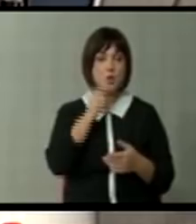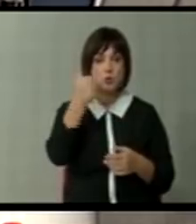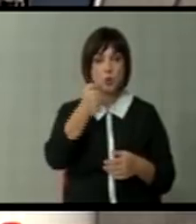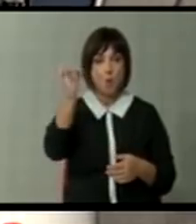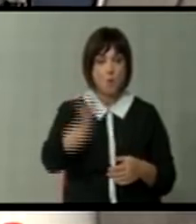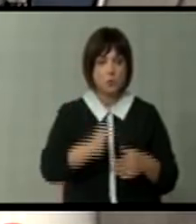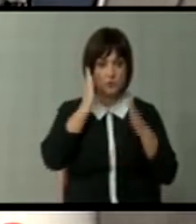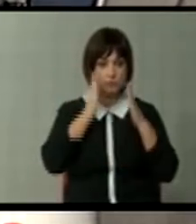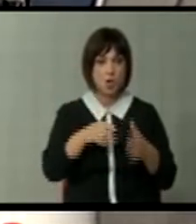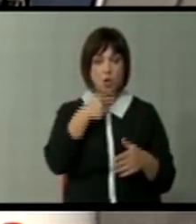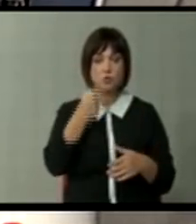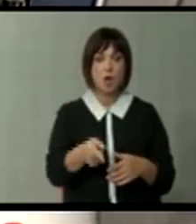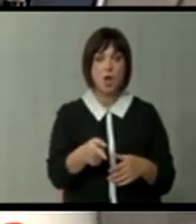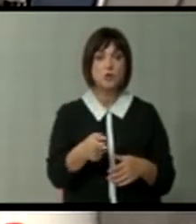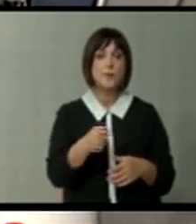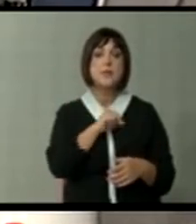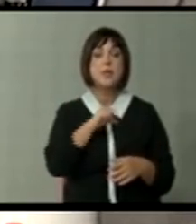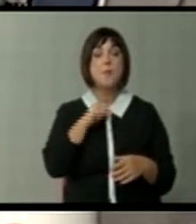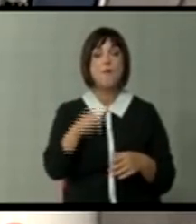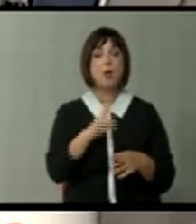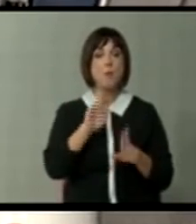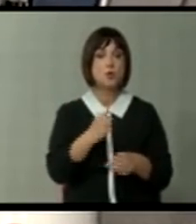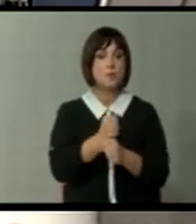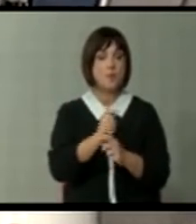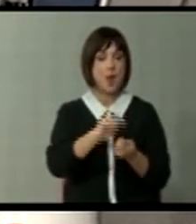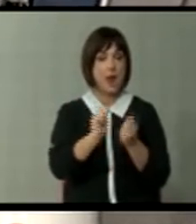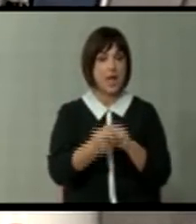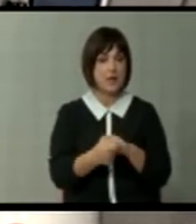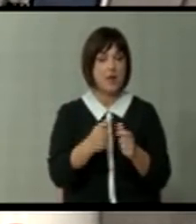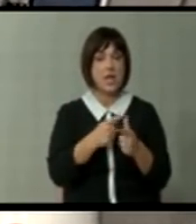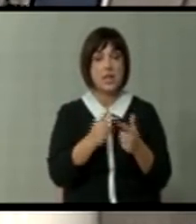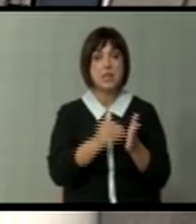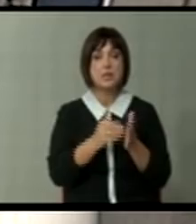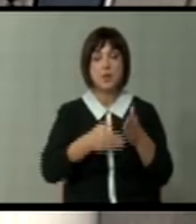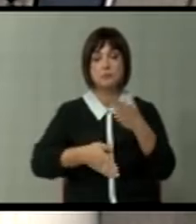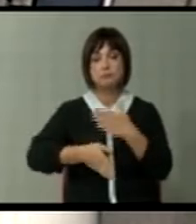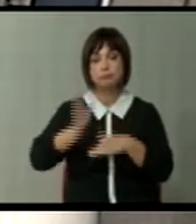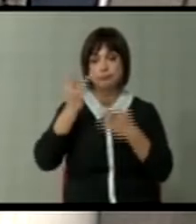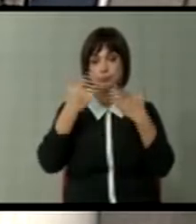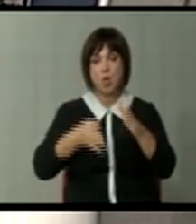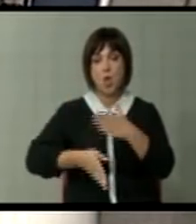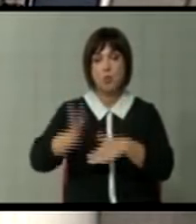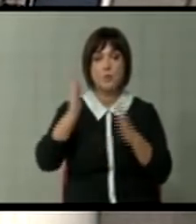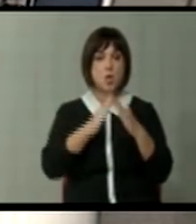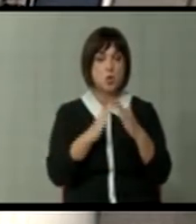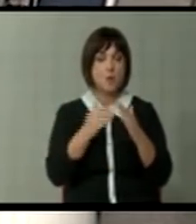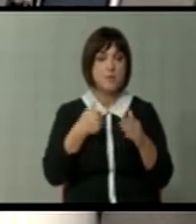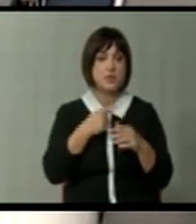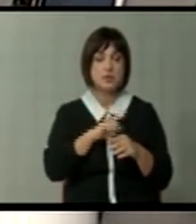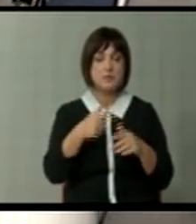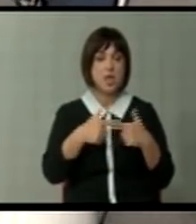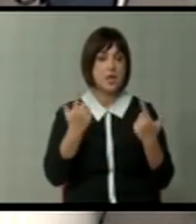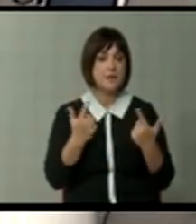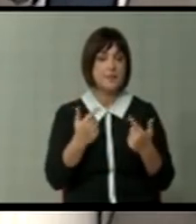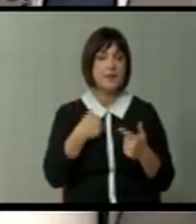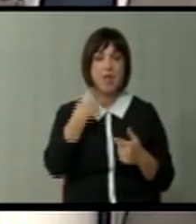% убедени во тоа што го кажуваме. Само така можеме да направим реформи. Или треба да се одиме дома. Мене стварно не јас не